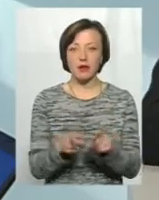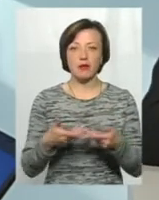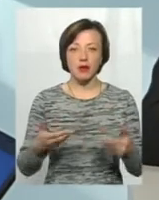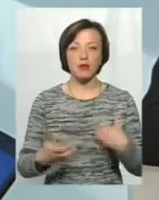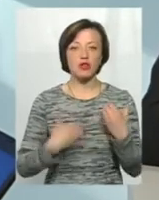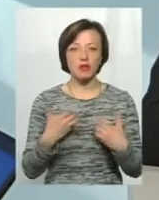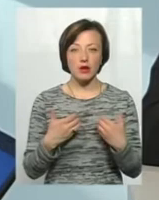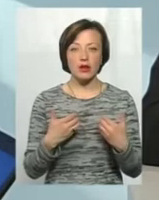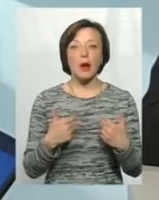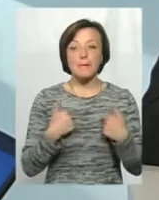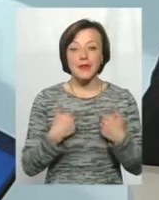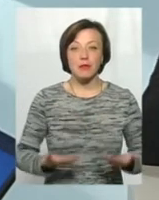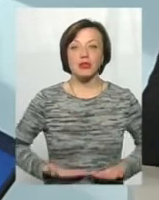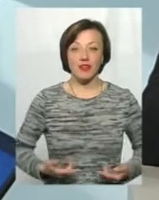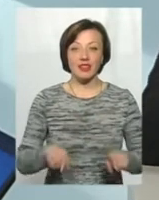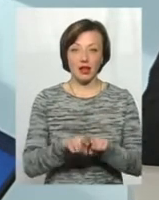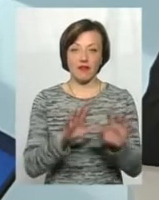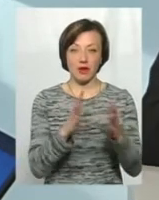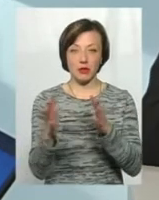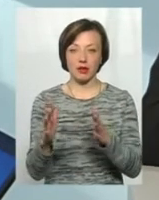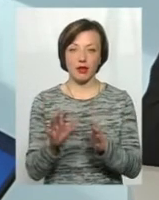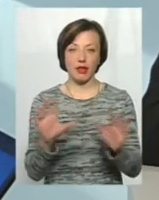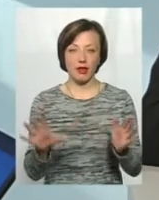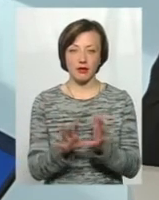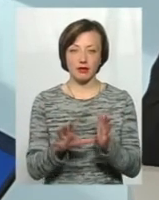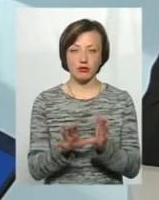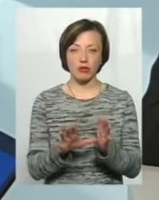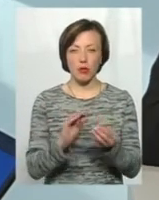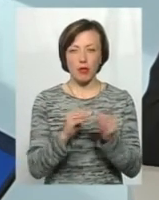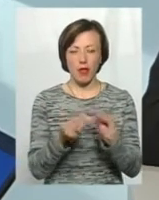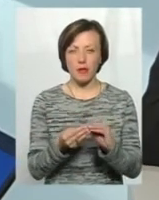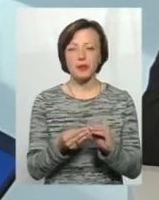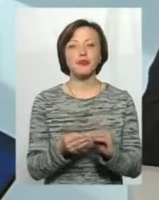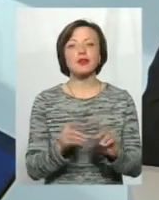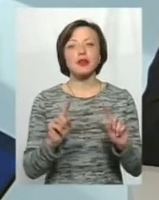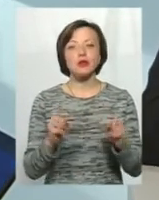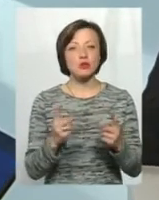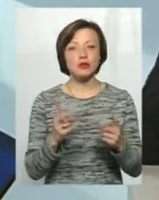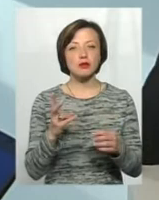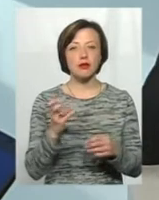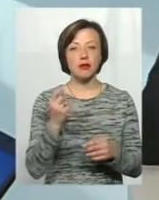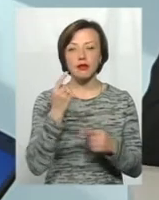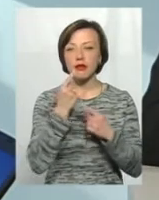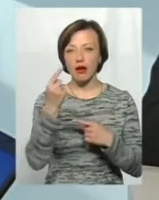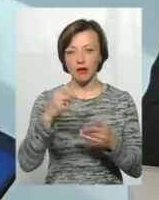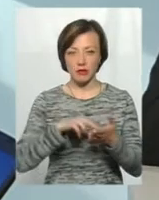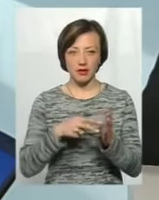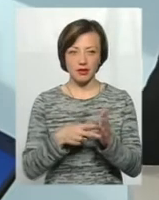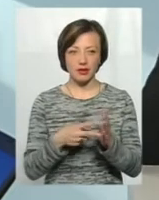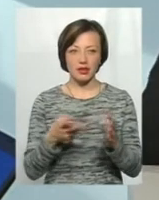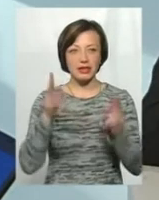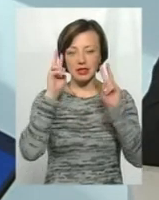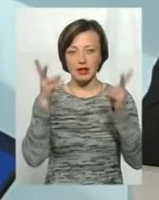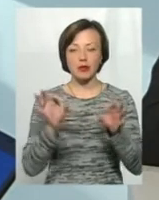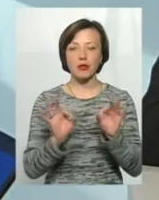переживаємо в третій матисячолітті самі такі виклики енергетичні. Тому дуже недальновидно, я навіть не